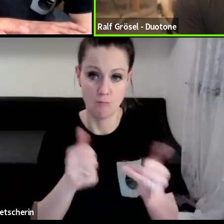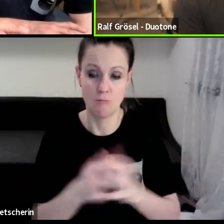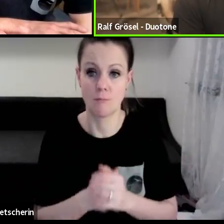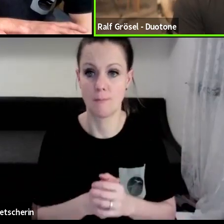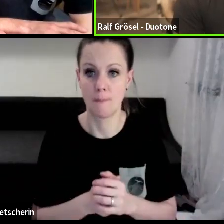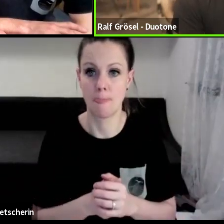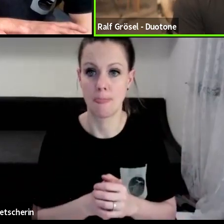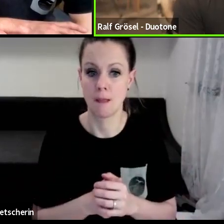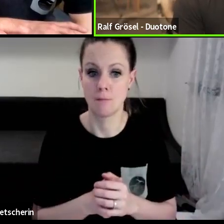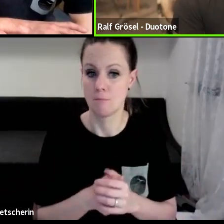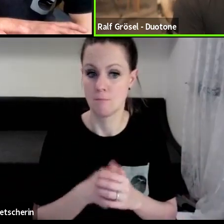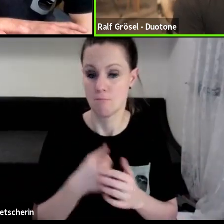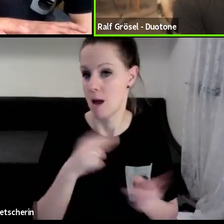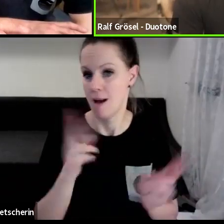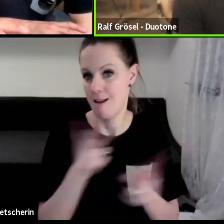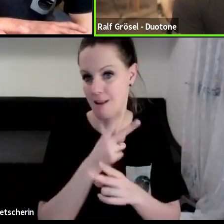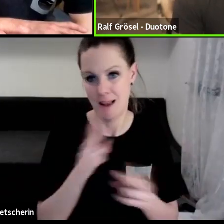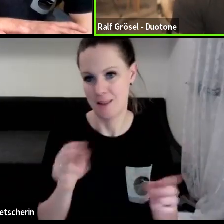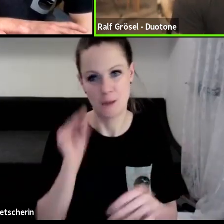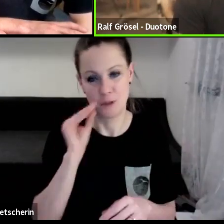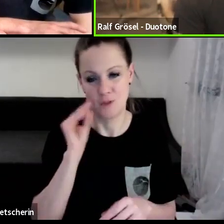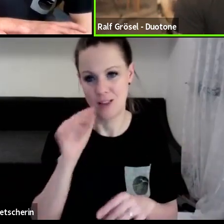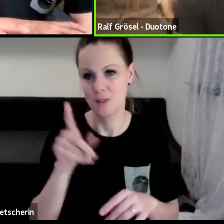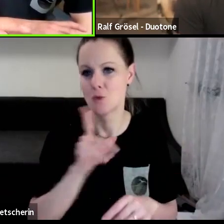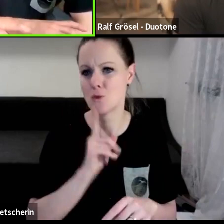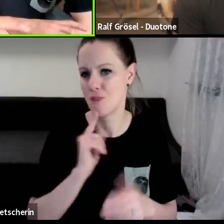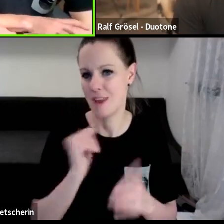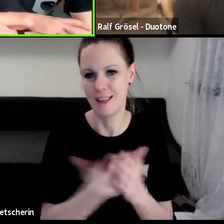nicht darüber besperren, dass ich zu wenig verdiene. Das ist mal so.